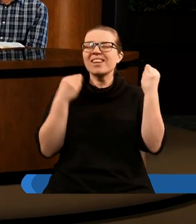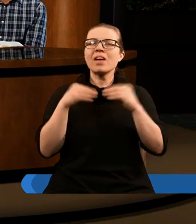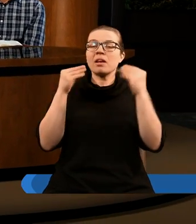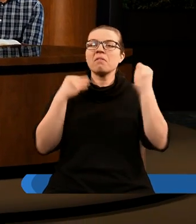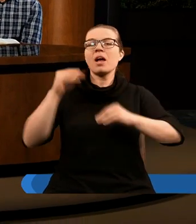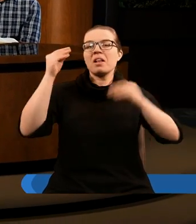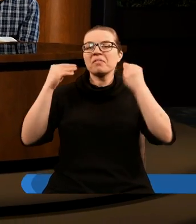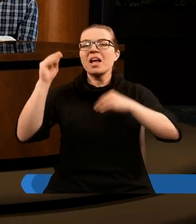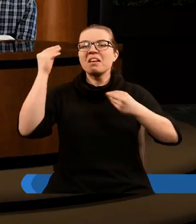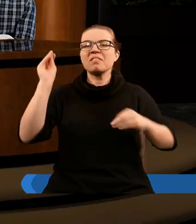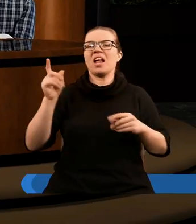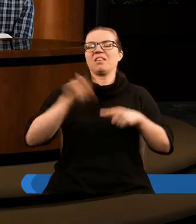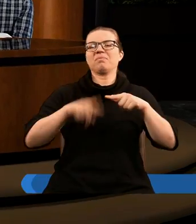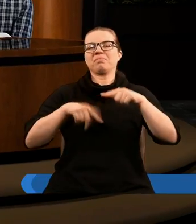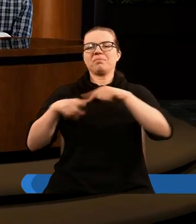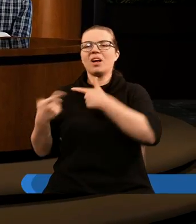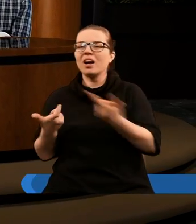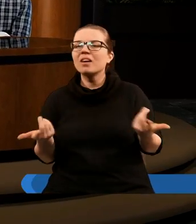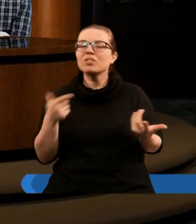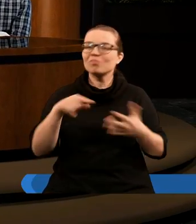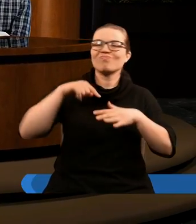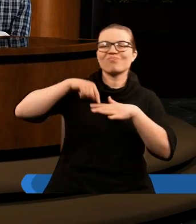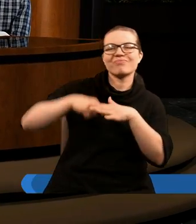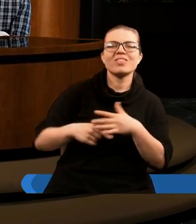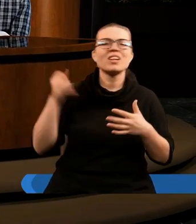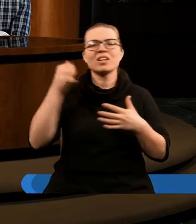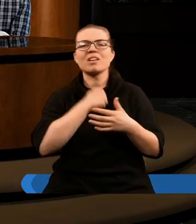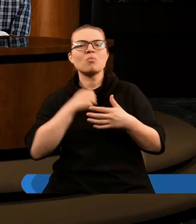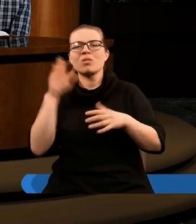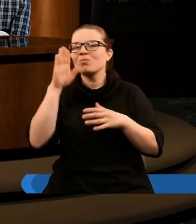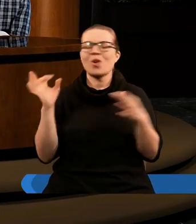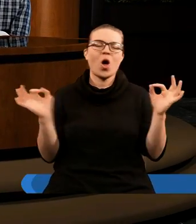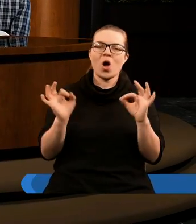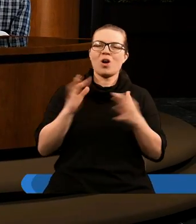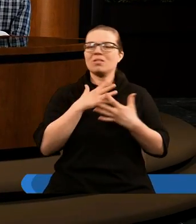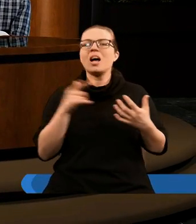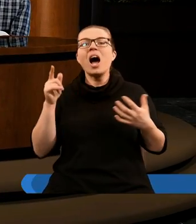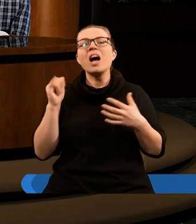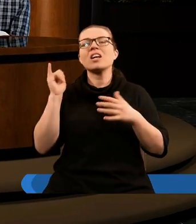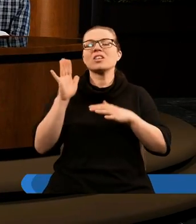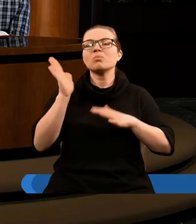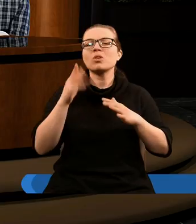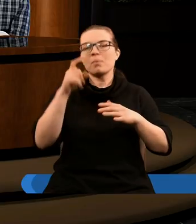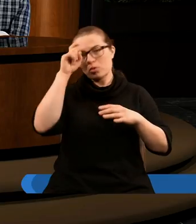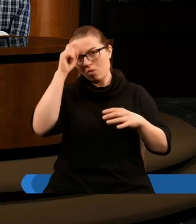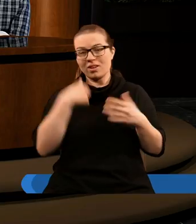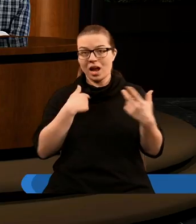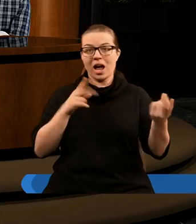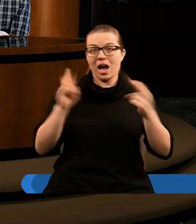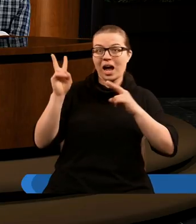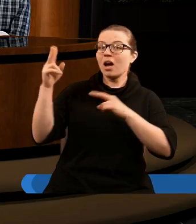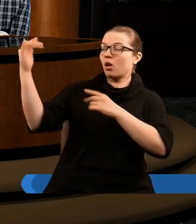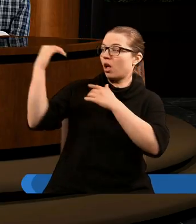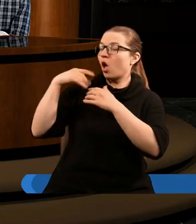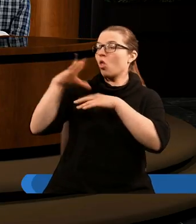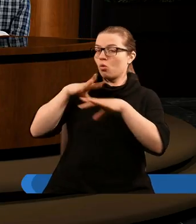więcej, no to jakby ten Boży smutek cały czas się pogłębia. I po pewnym czasie przestaje reagować, człowiek przestaje reagować na